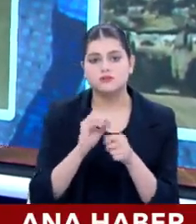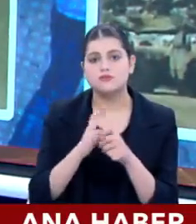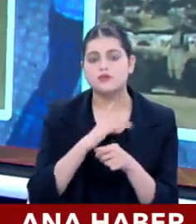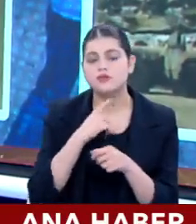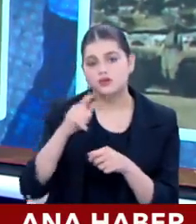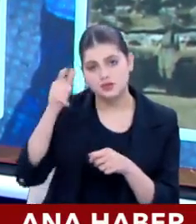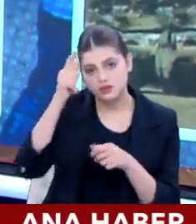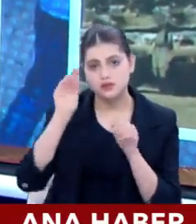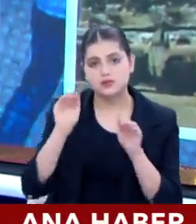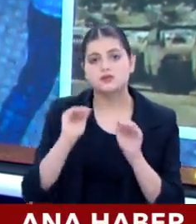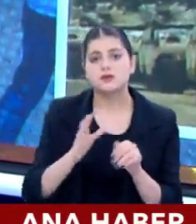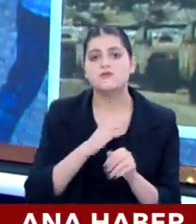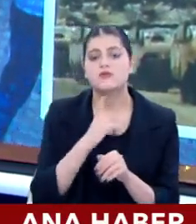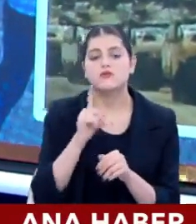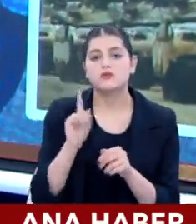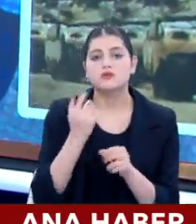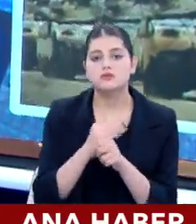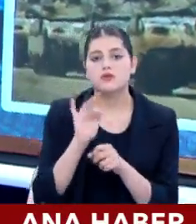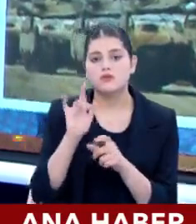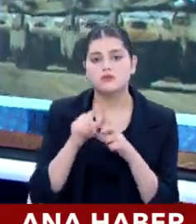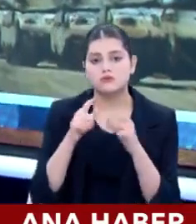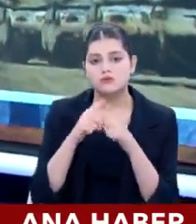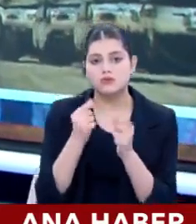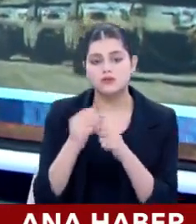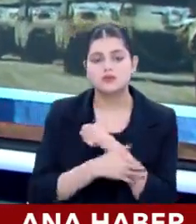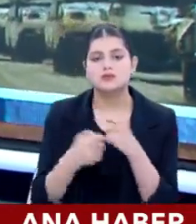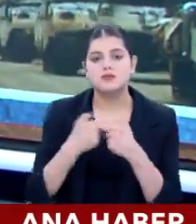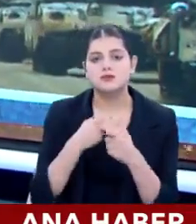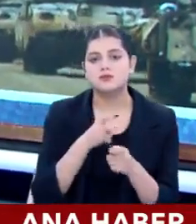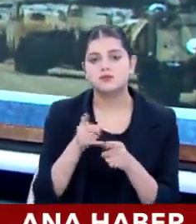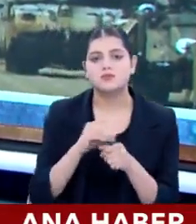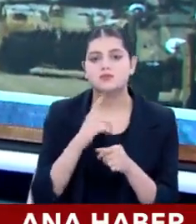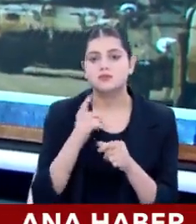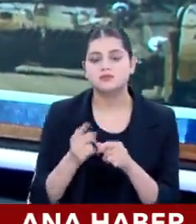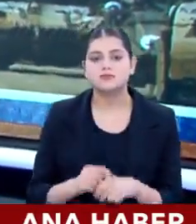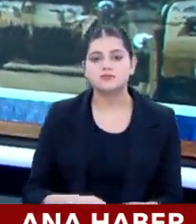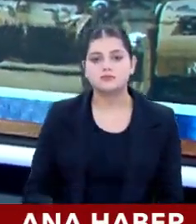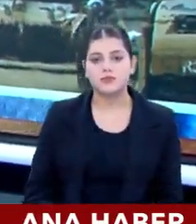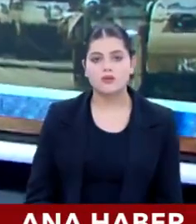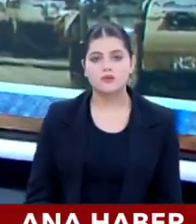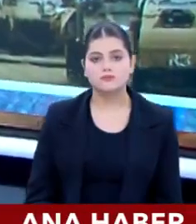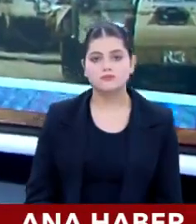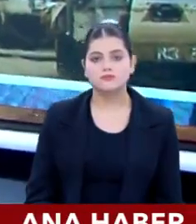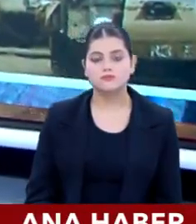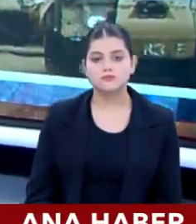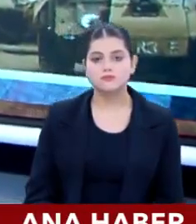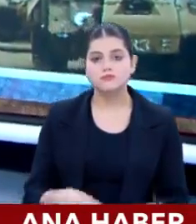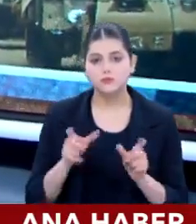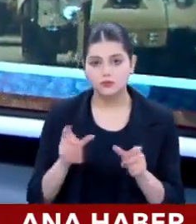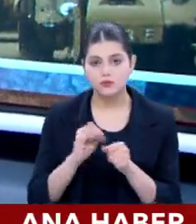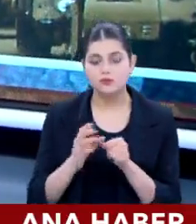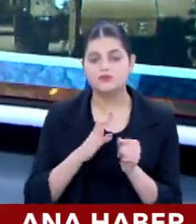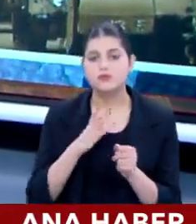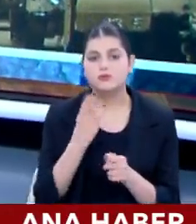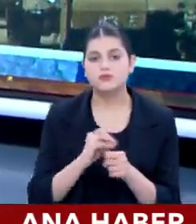İran destekliyor ve onların üzerinden Orta Doğu'da bir vekalet savaşı yürütüyor. Şii yapılar üzerinden. Dolayısıyla müdahil olur mu? Olur.